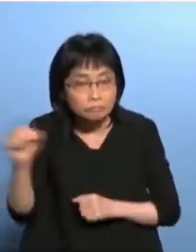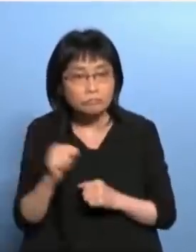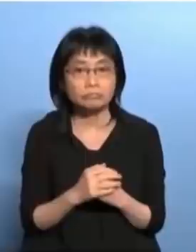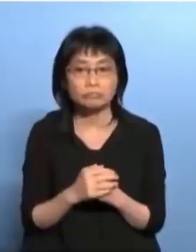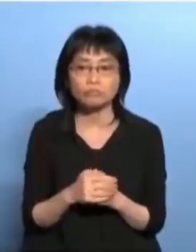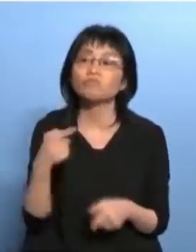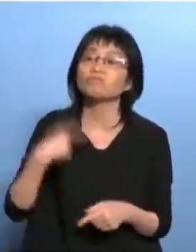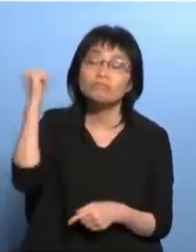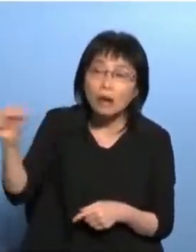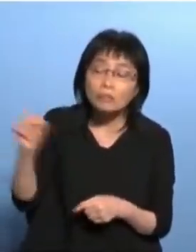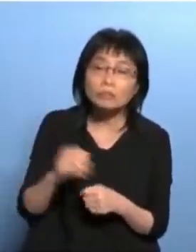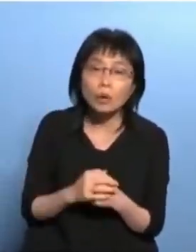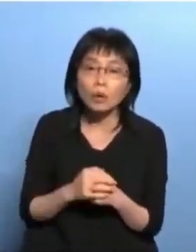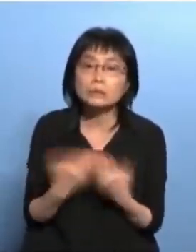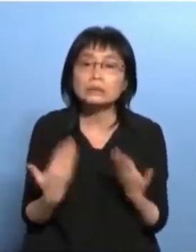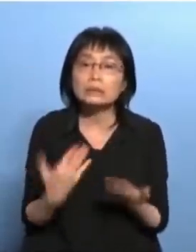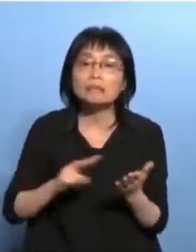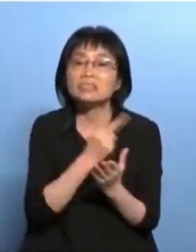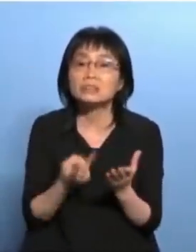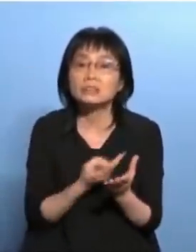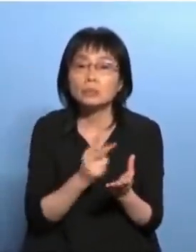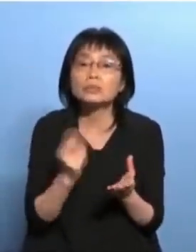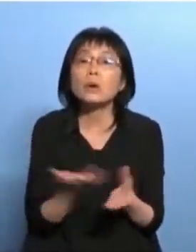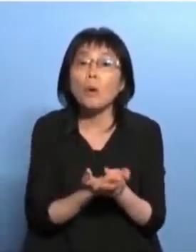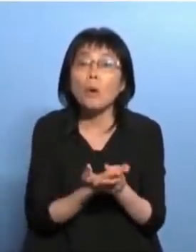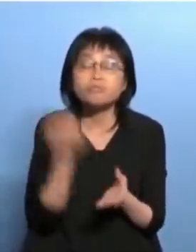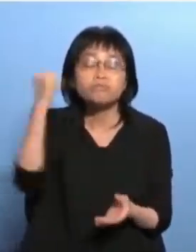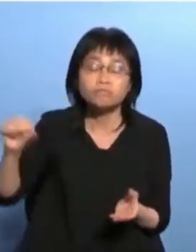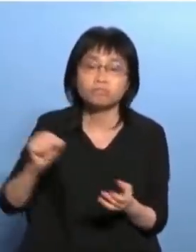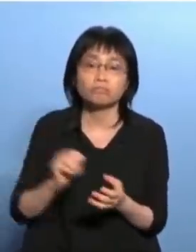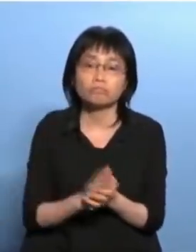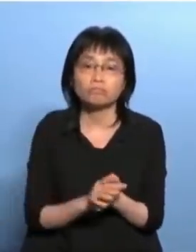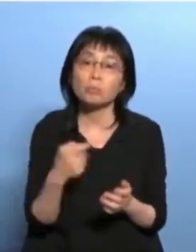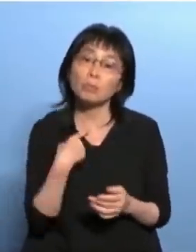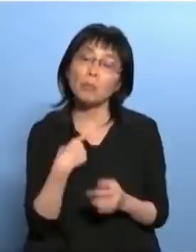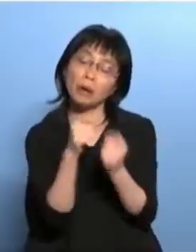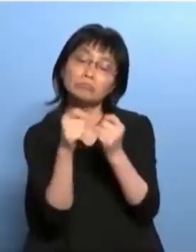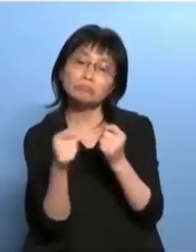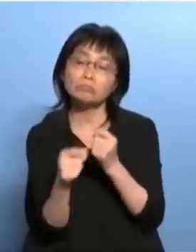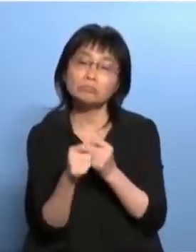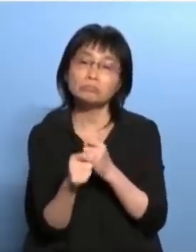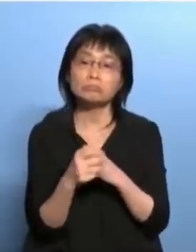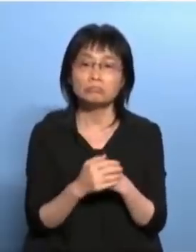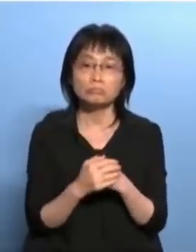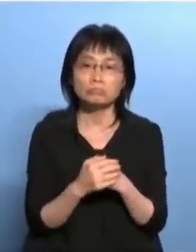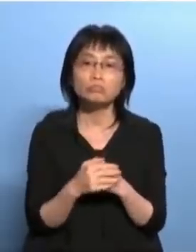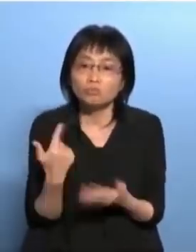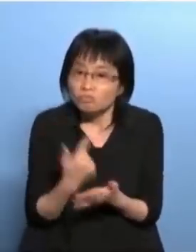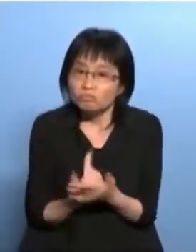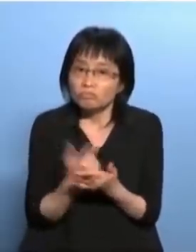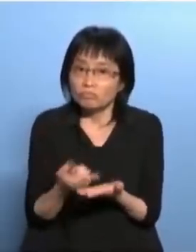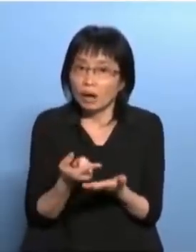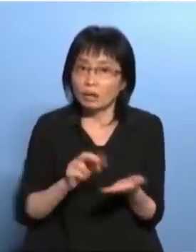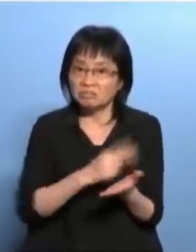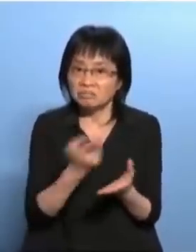反对他纳入因为他修正案否决主席那我为什么要说为什么要不给他纳入就是因为他否决了原